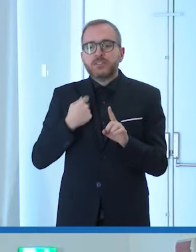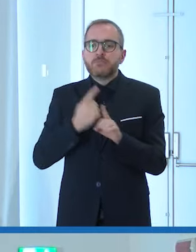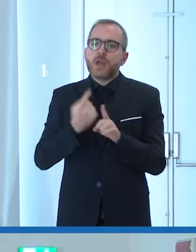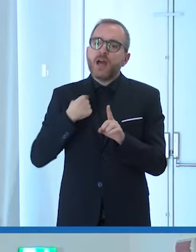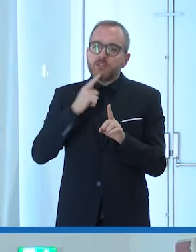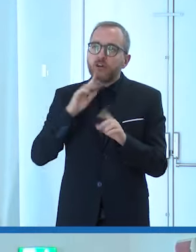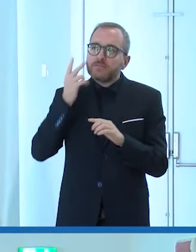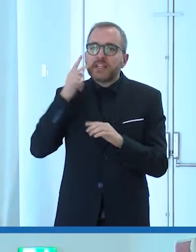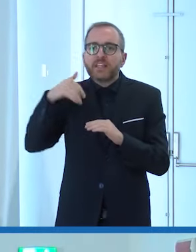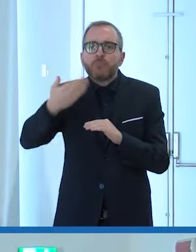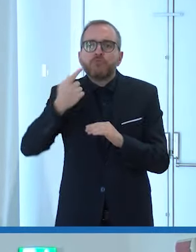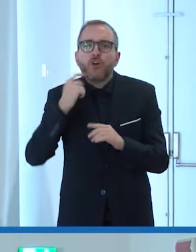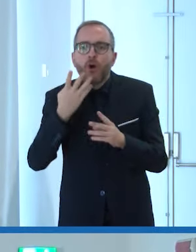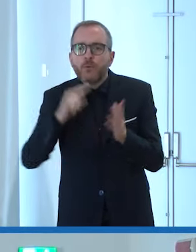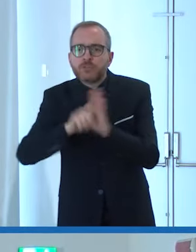fare nella nostra vita.